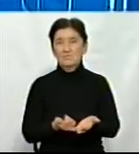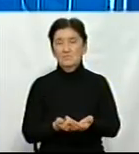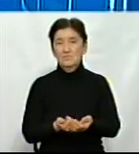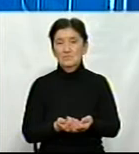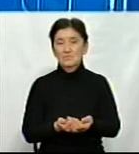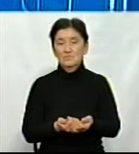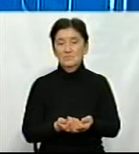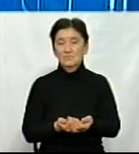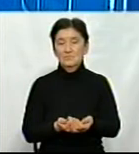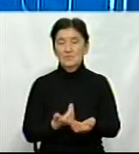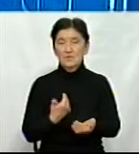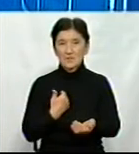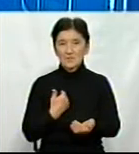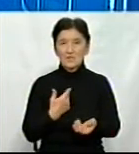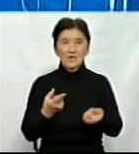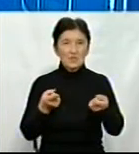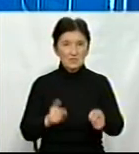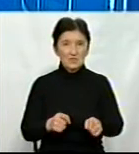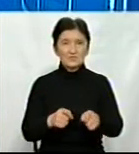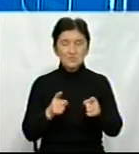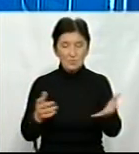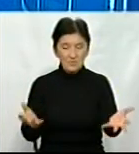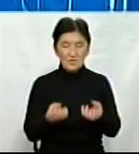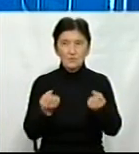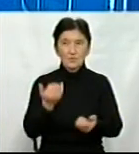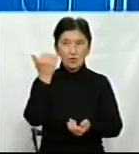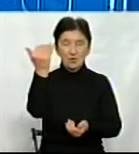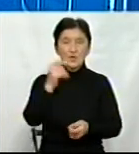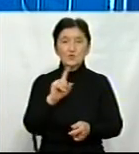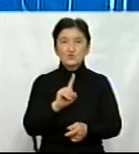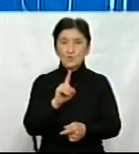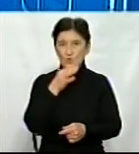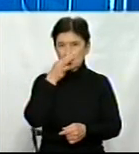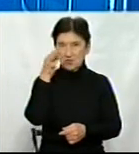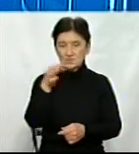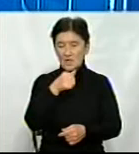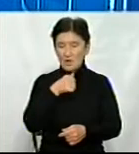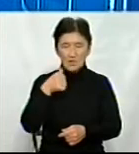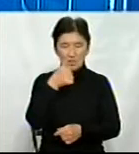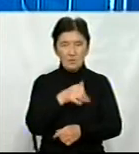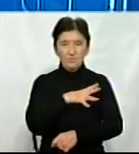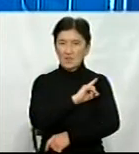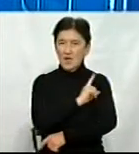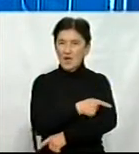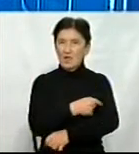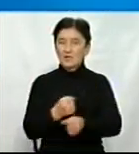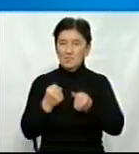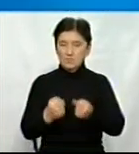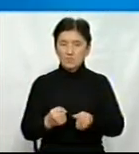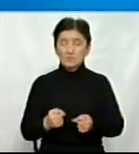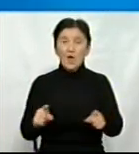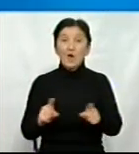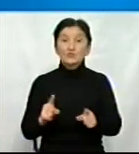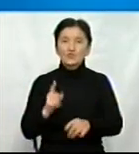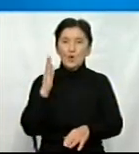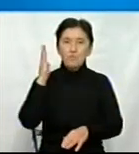Я дійсно підтримую Сергія Тавровика, який сказав, що рік був в напрузі в тому плані, а що буде, якщо